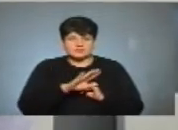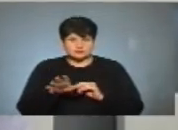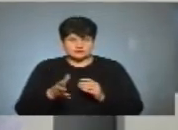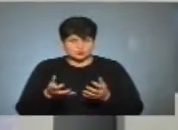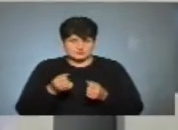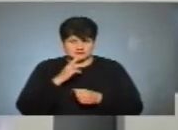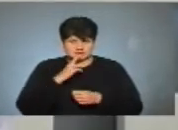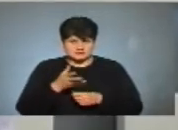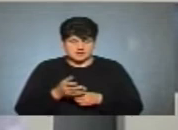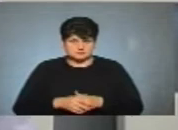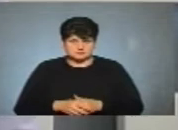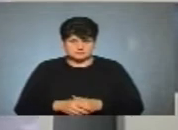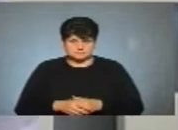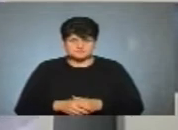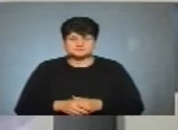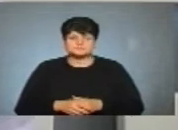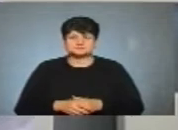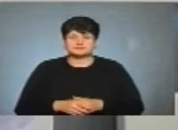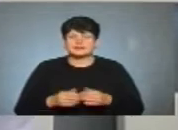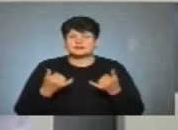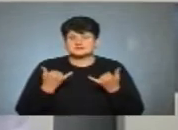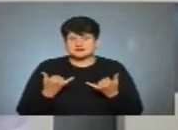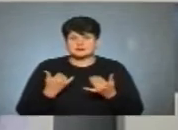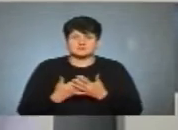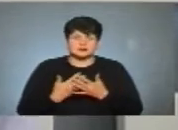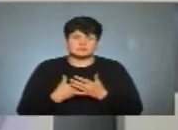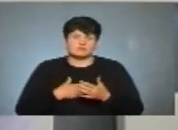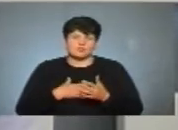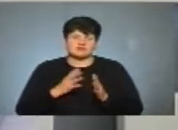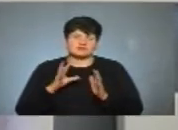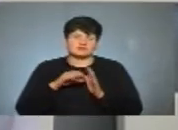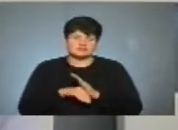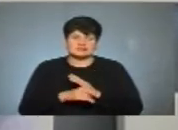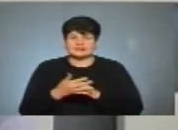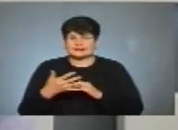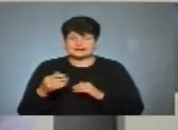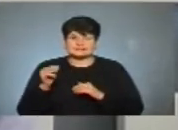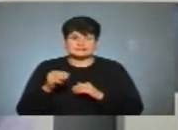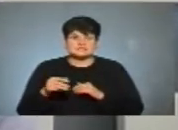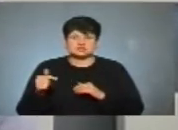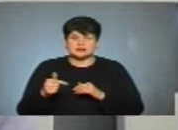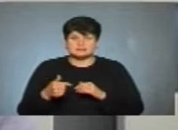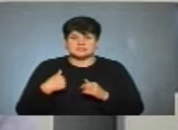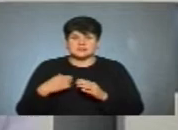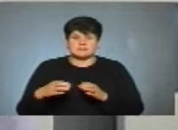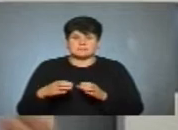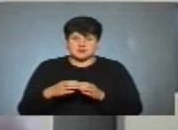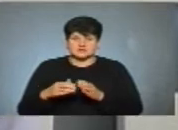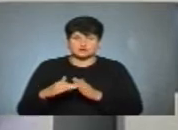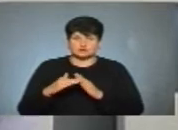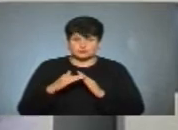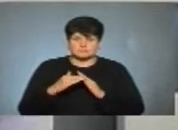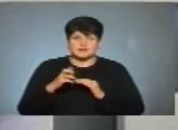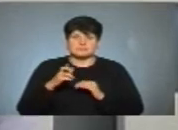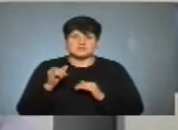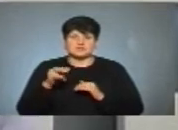зарплати, якщо прийдете? Зараз, напевно, мої вкладення декілька тисяч гривень. Мені партія допомогла з одним єдиним